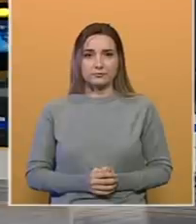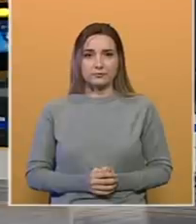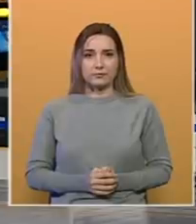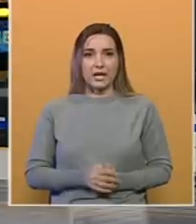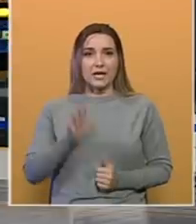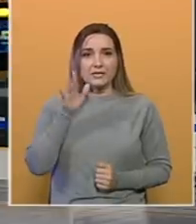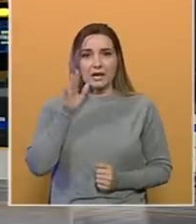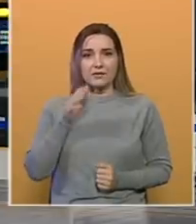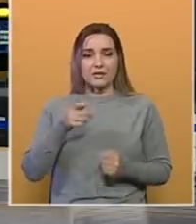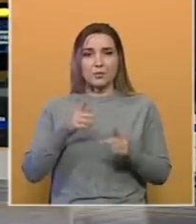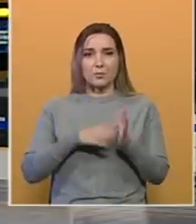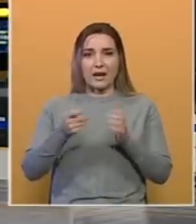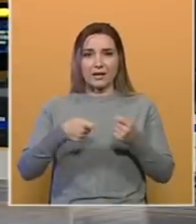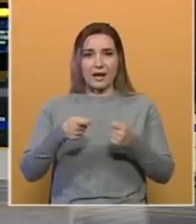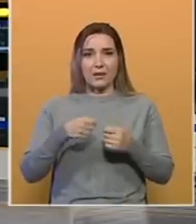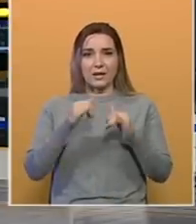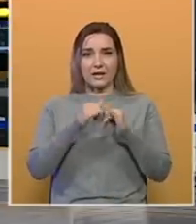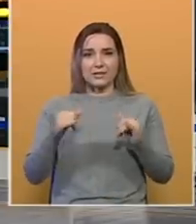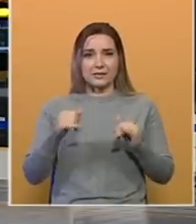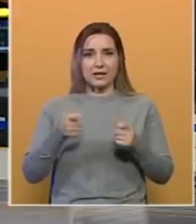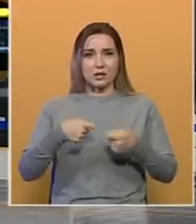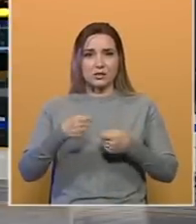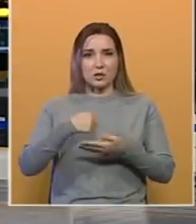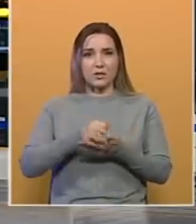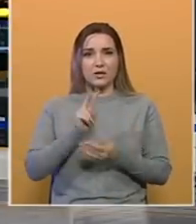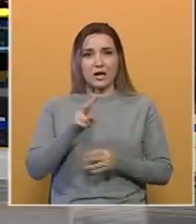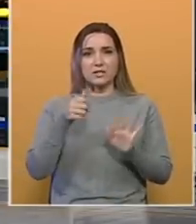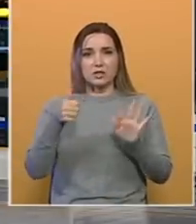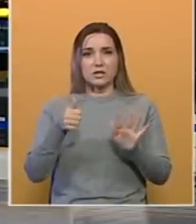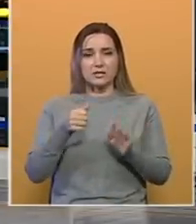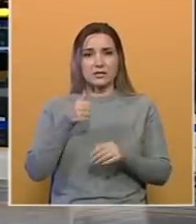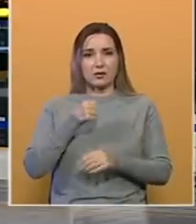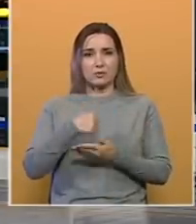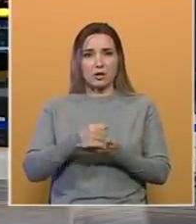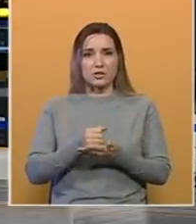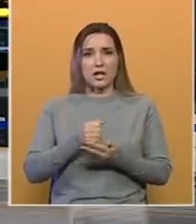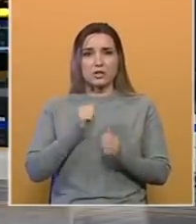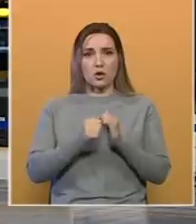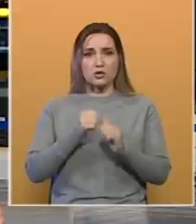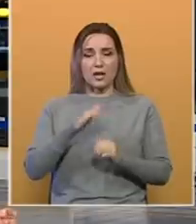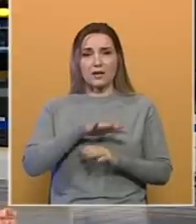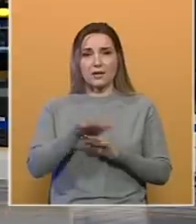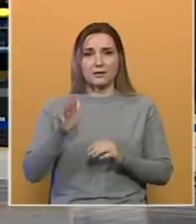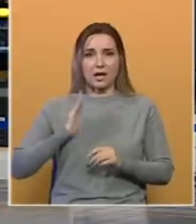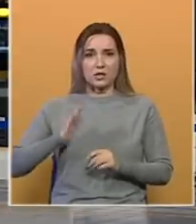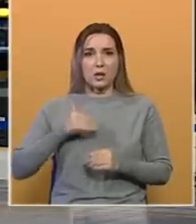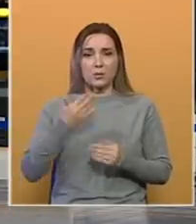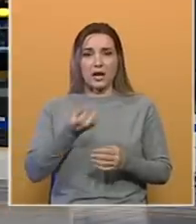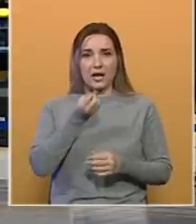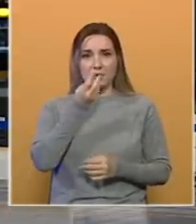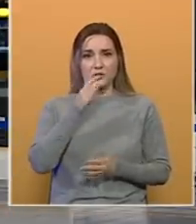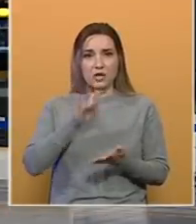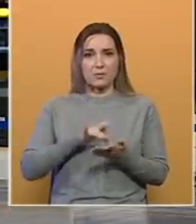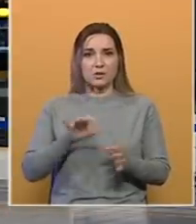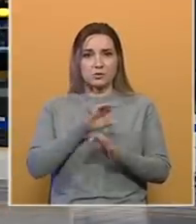Na Sarajevskim Arkalama kod gradske tržnice obilježena je 26. obljetnica zločina nad građanima polaganjem cvijeća na